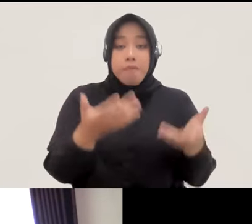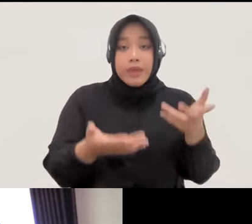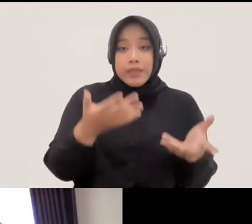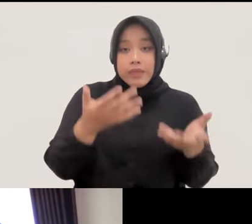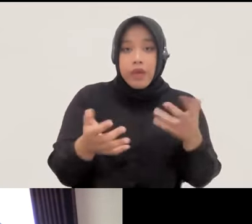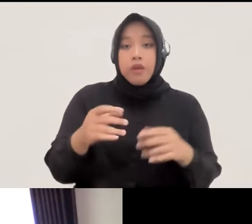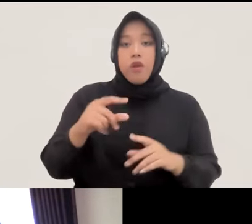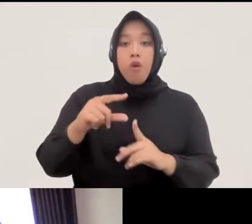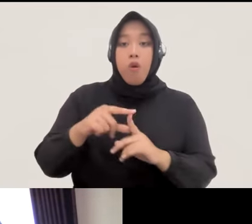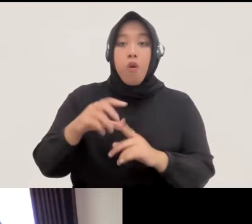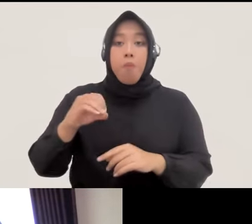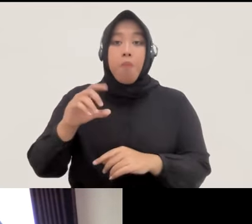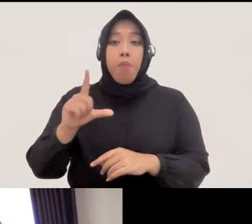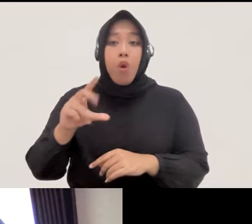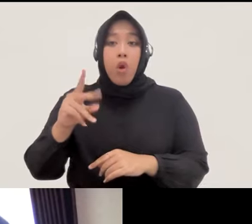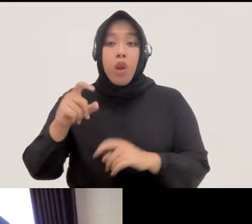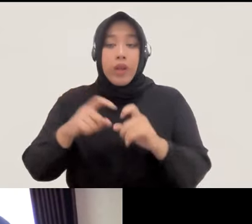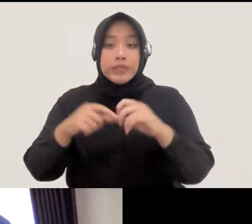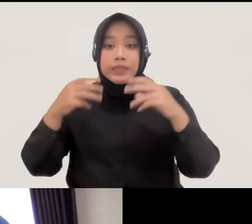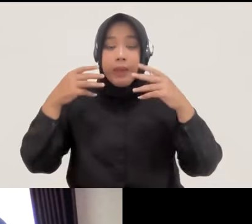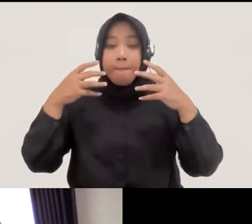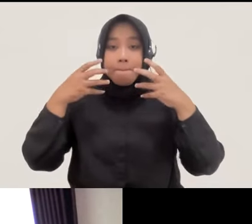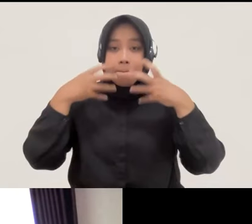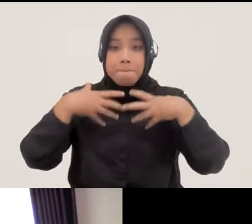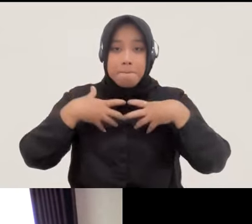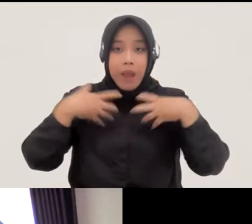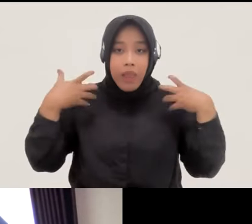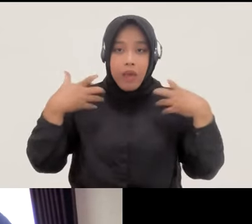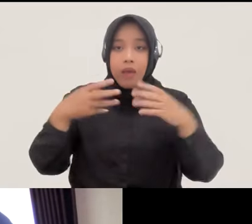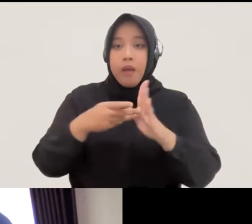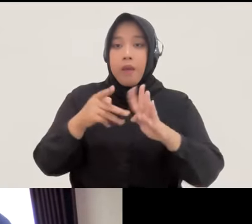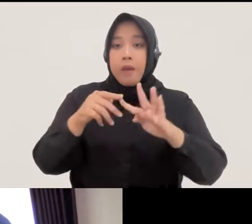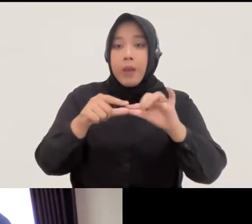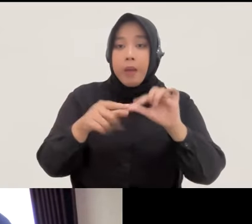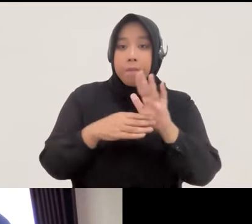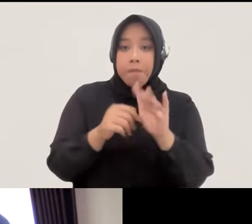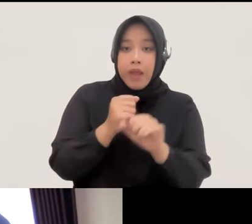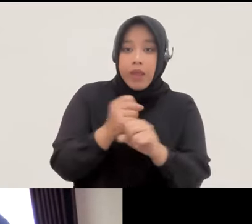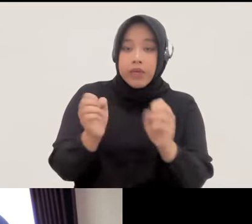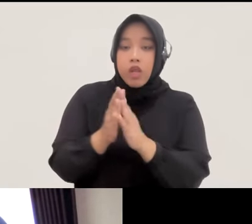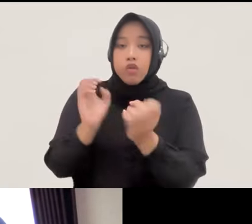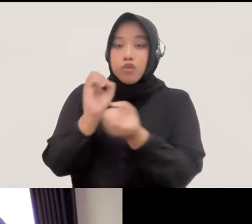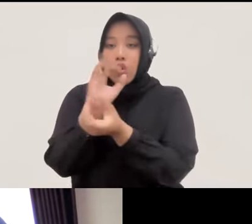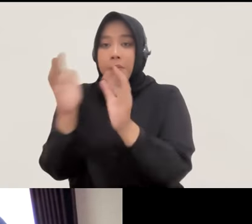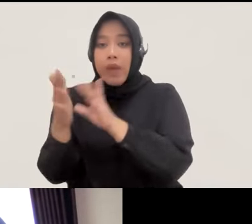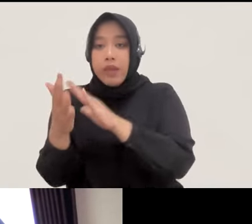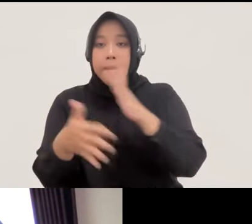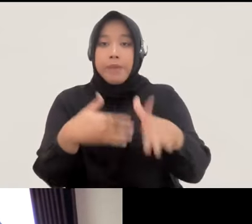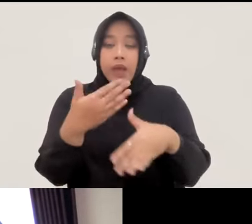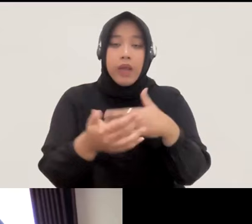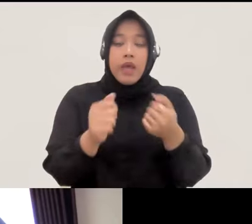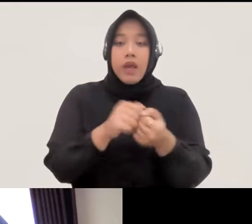Polres Malang gitu ya misalnya di Jawa Timur Polres Malang dengan Polres Surabaya penanganan RJ untuk tindak pidana